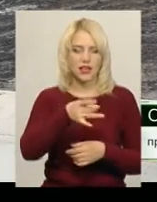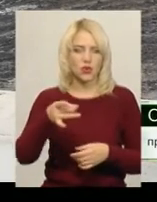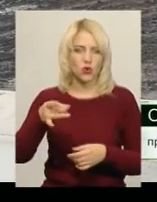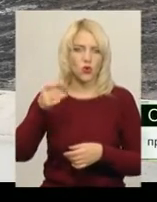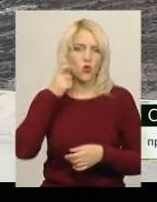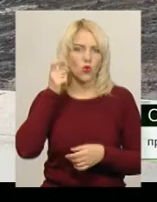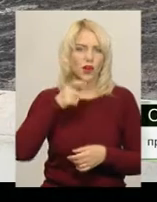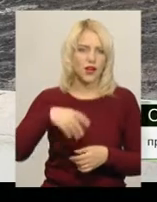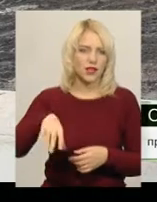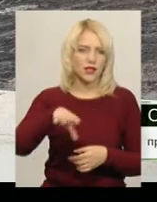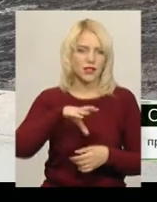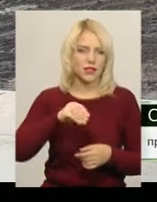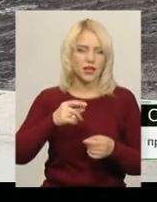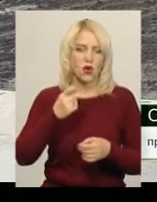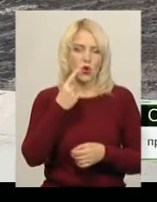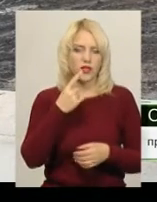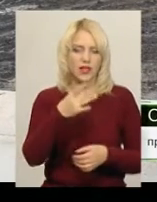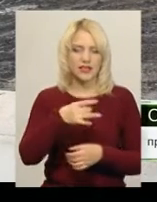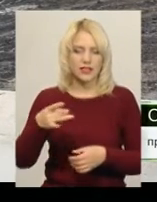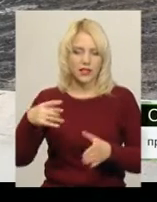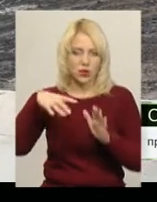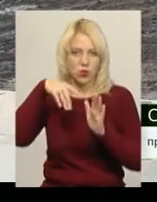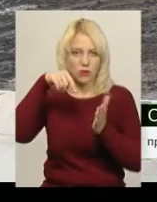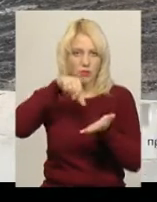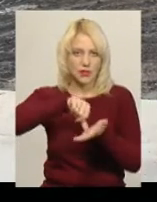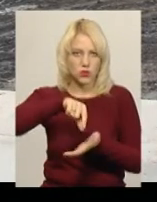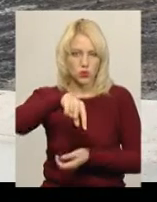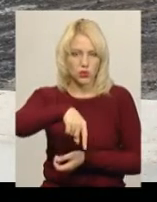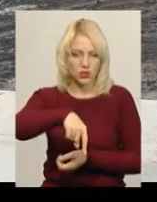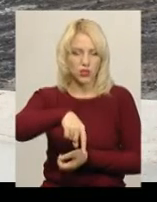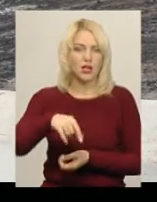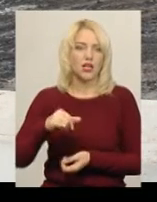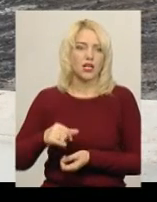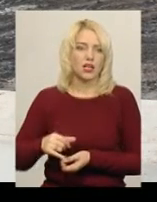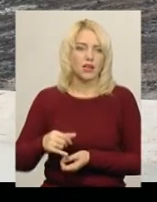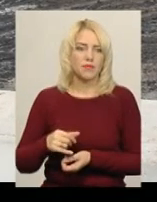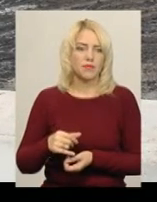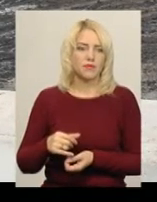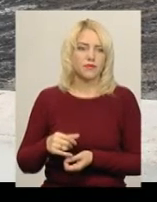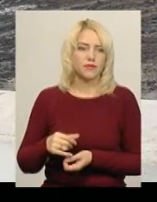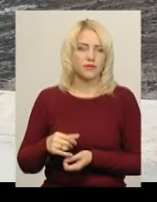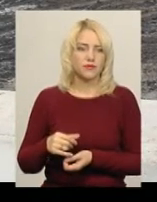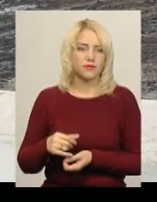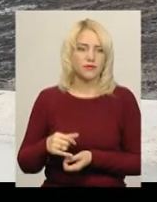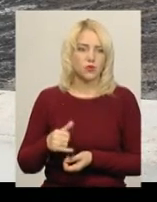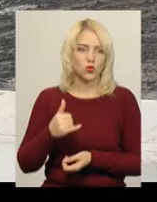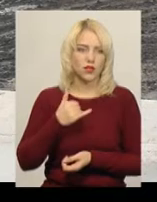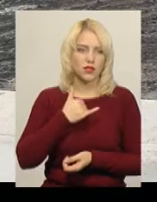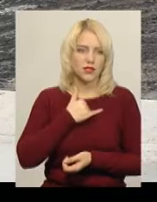України, 11 регіонів тут присутні Класи у нас